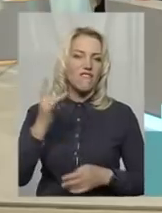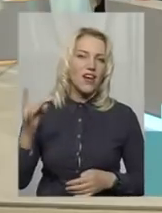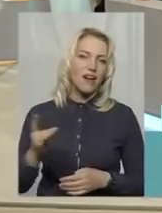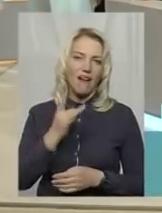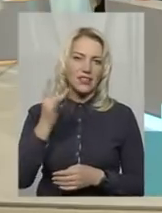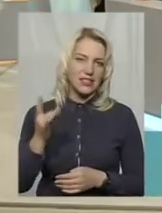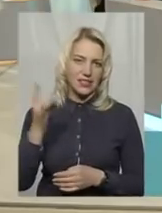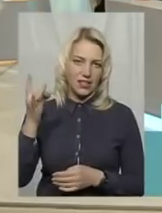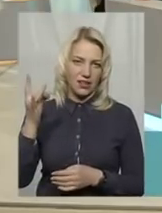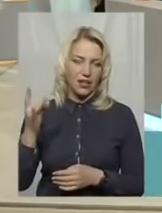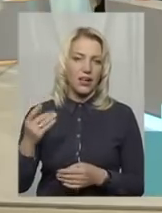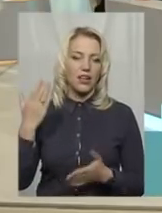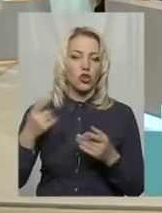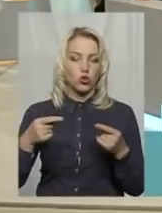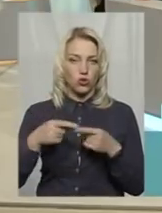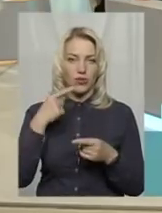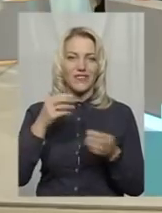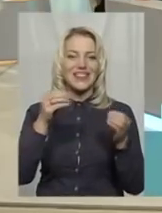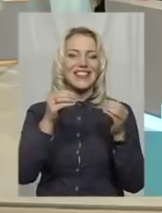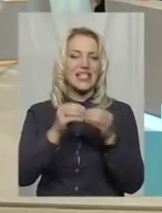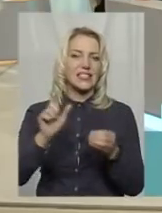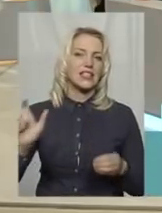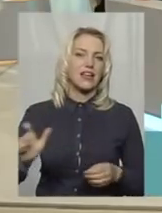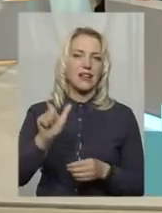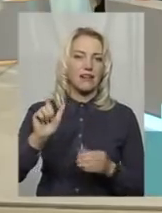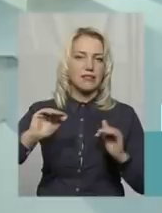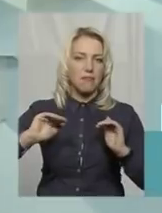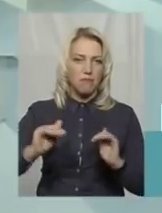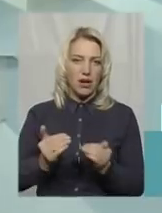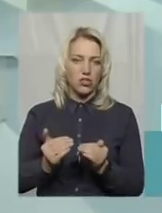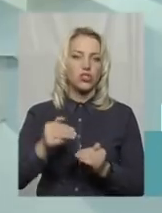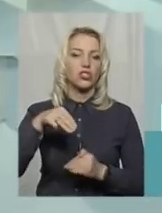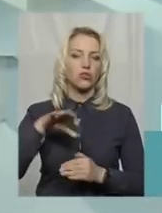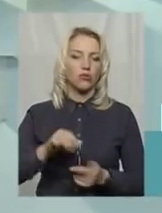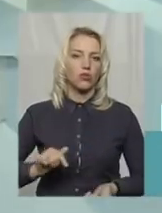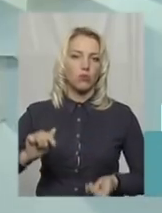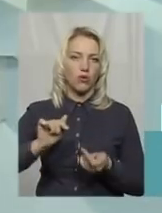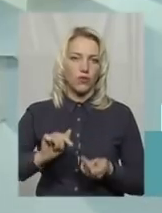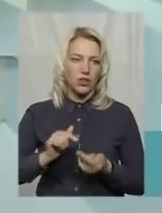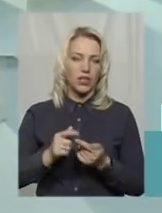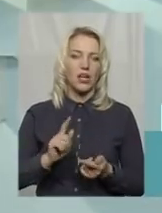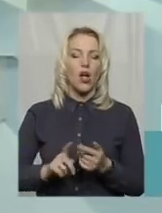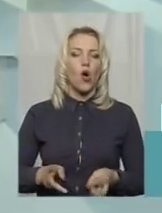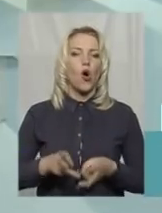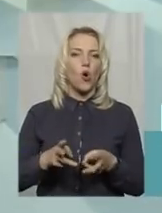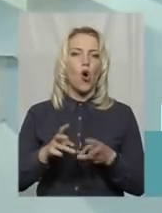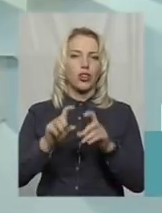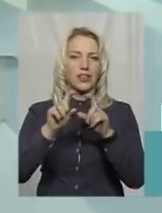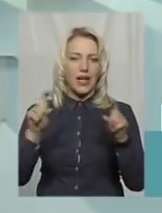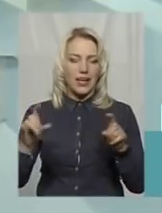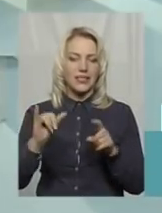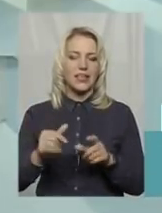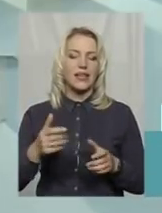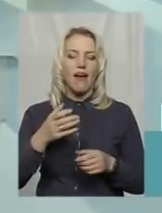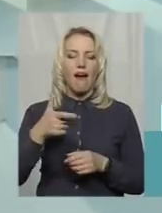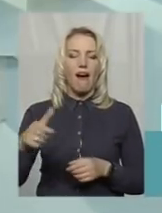бути точнішим, то в десяток раз менший. Відповідно, цілий ряд котелень, цілий газоспоживаючого